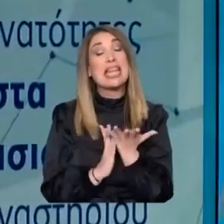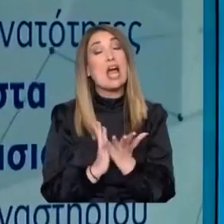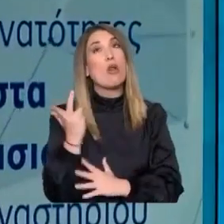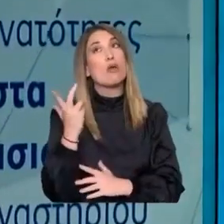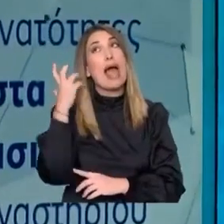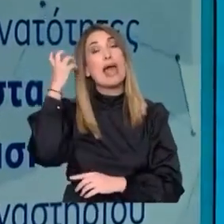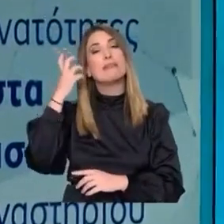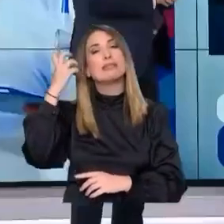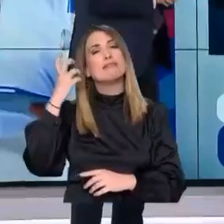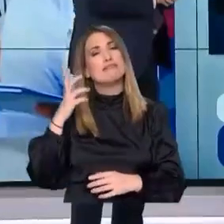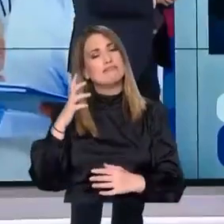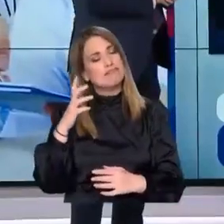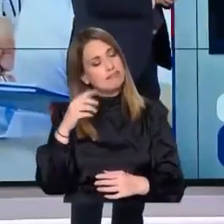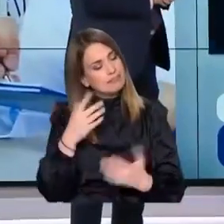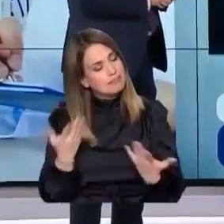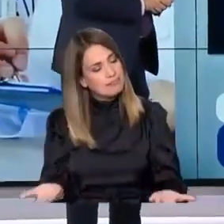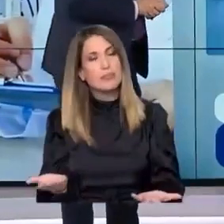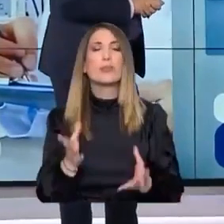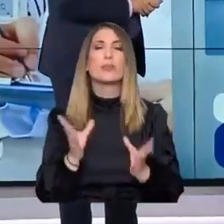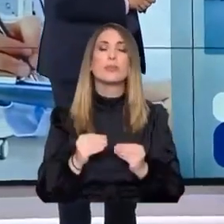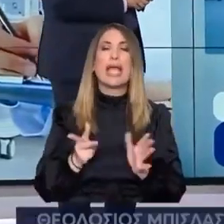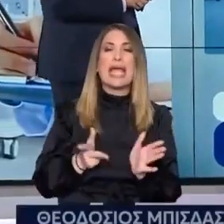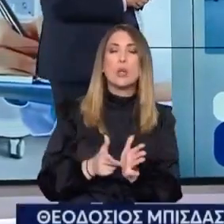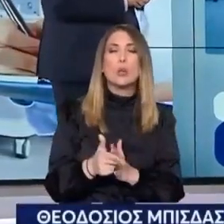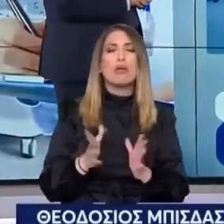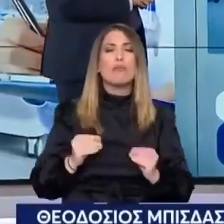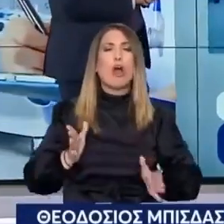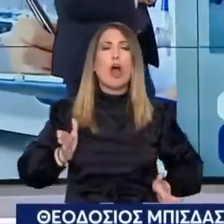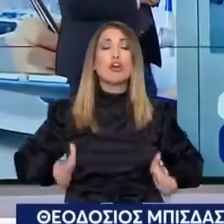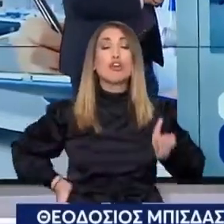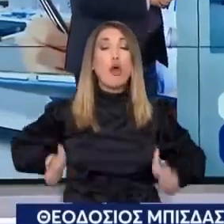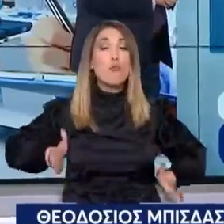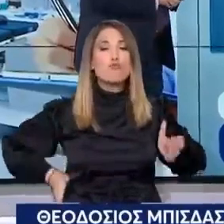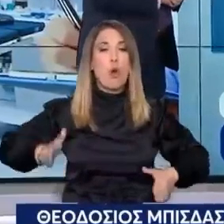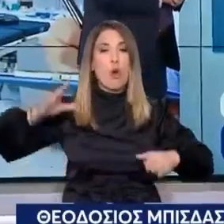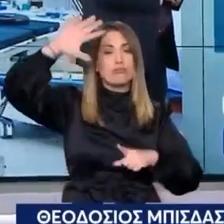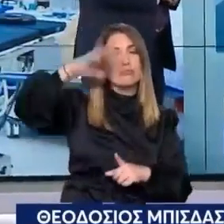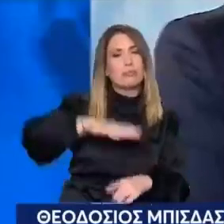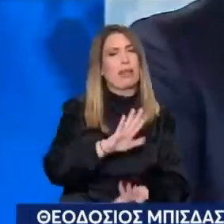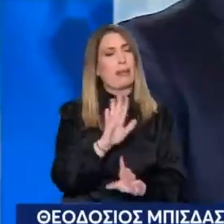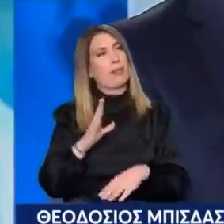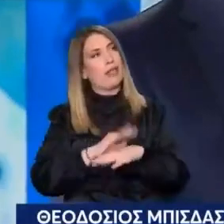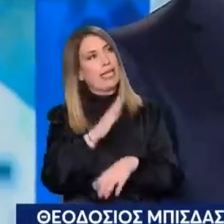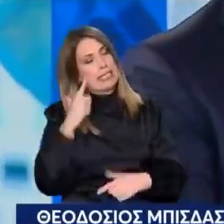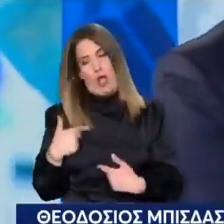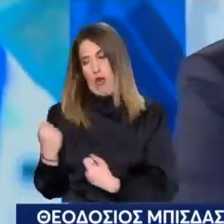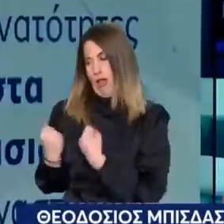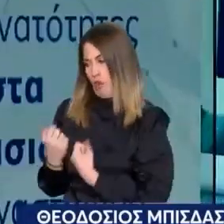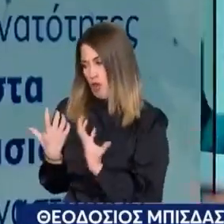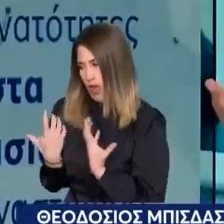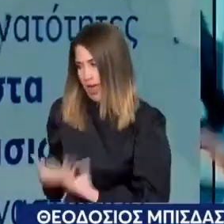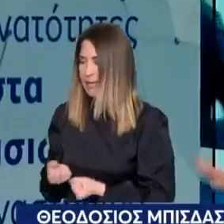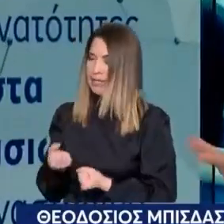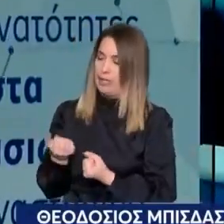μπαίνει στην υπηρεσία του ανθρώπου Υβριδική χειρουργική, δηλαδή για υβριδικά αυτοκίνητα ξέρω Για άλλα υβριδια, τέλος πάντων μπορούμε